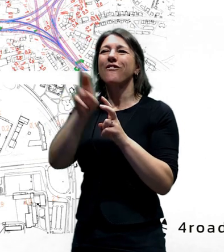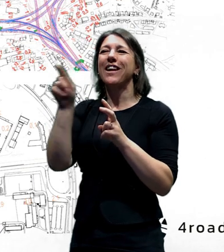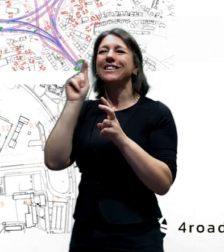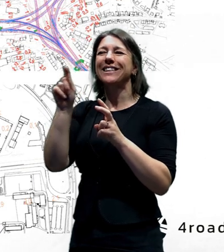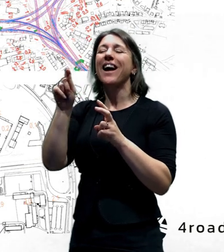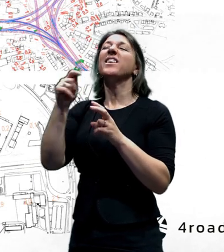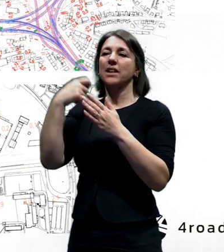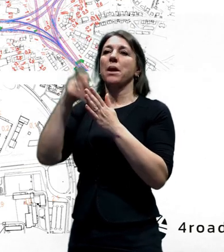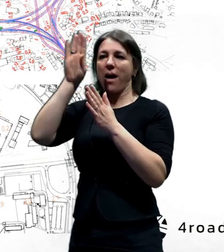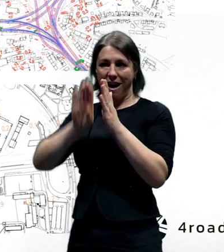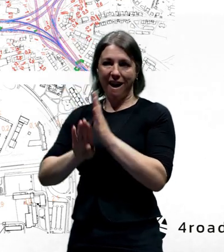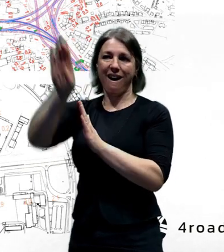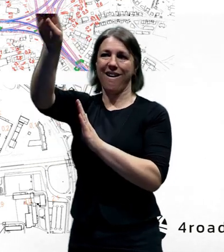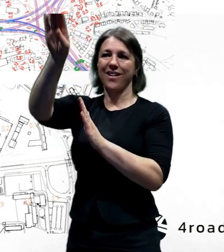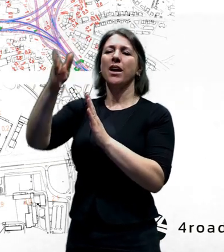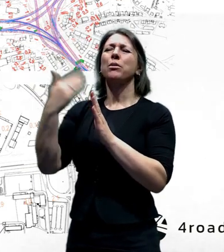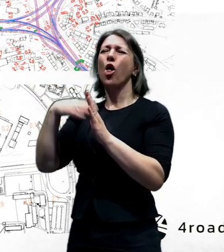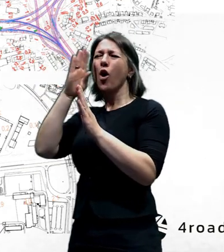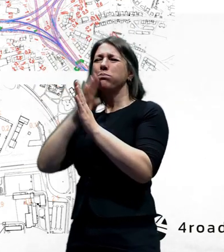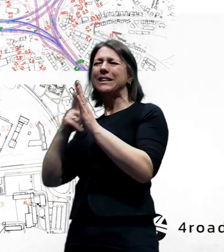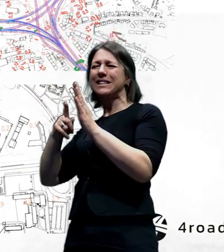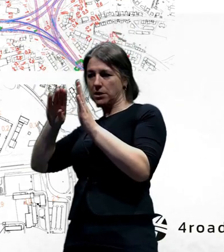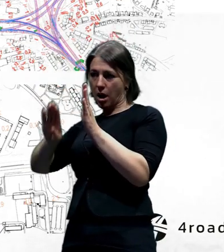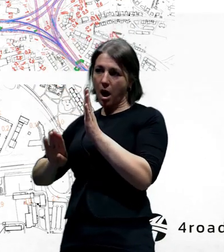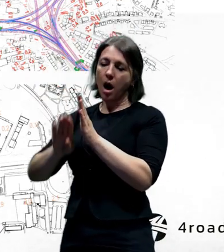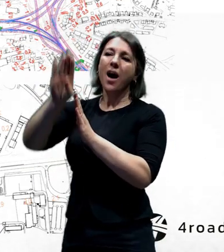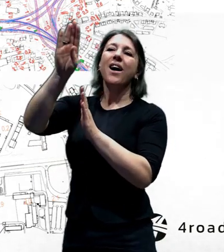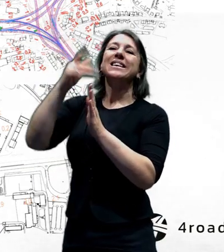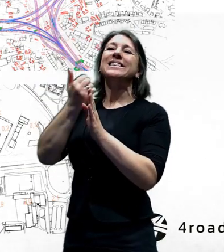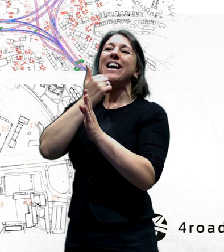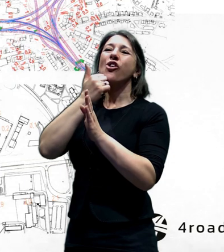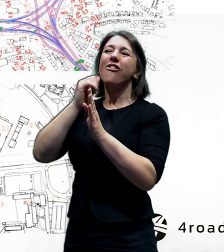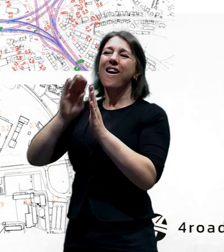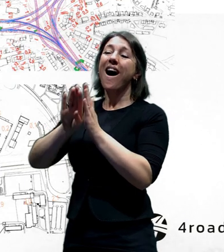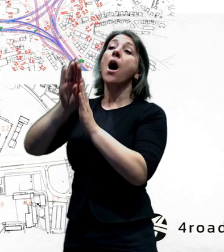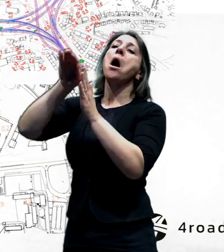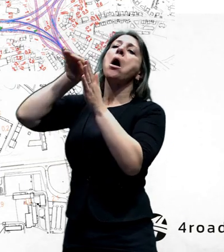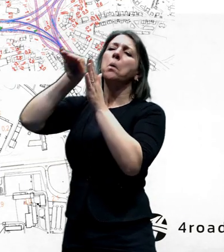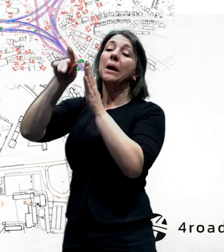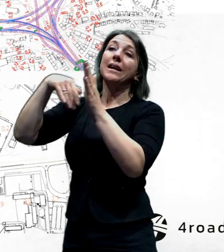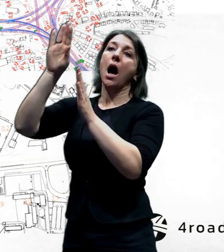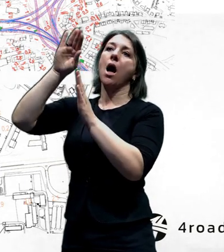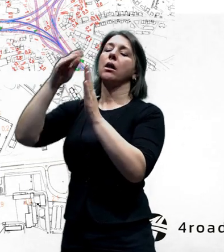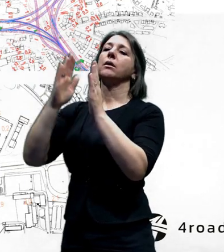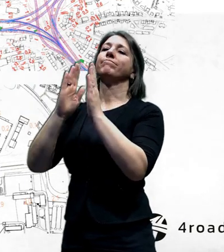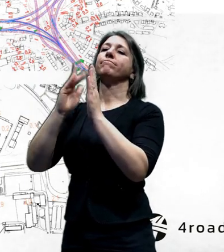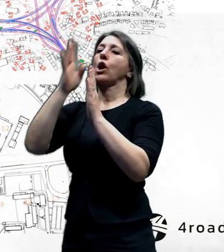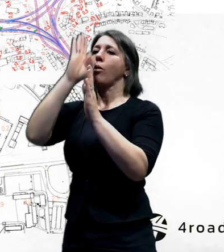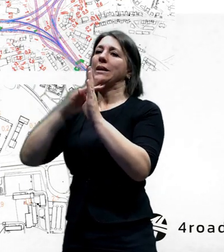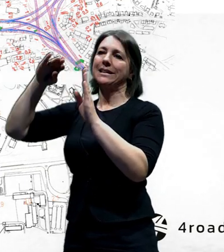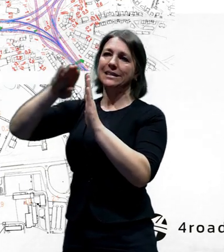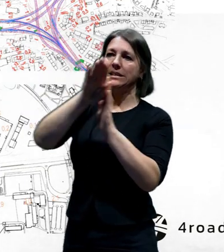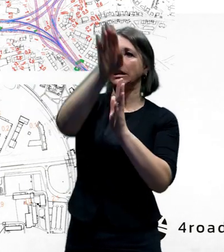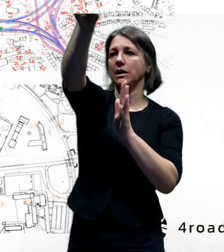rampa ze směru od Kobylis do Zenklovy, ze Zenklovy do Kobylis, výjíždí to tady v